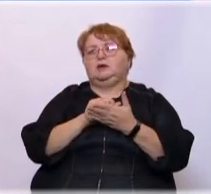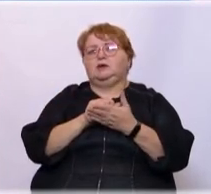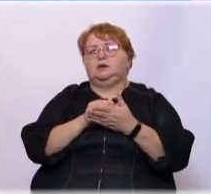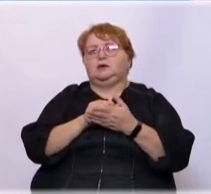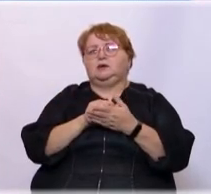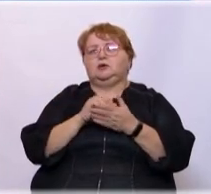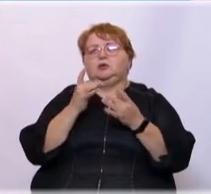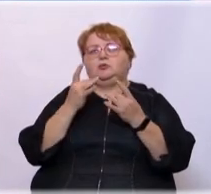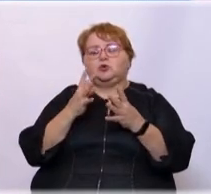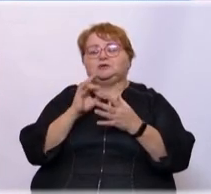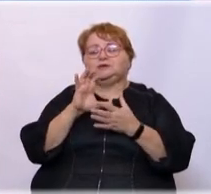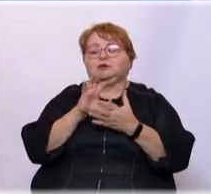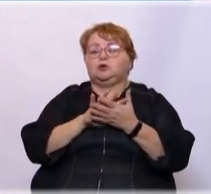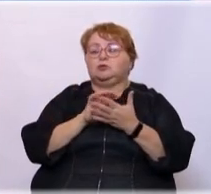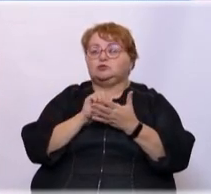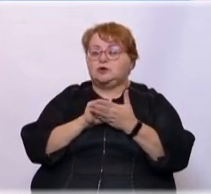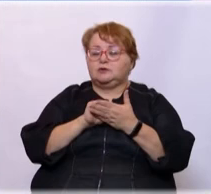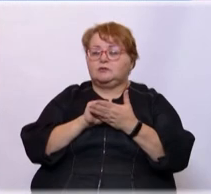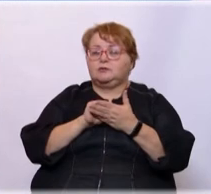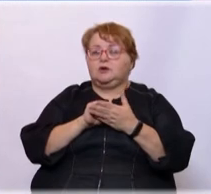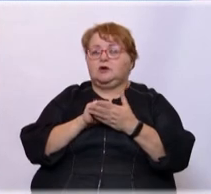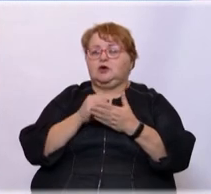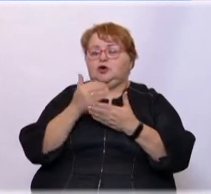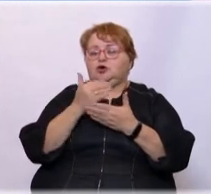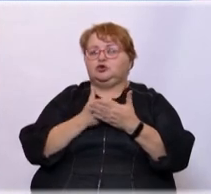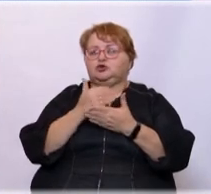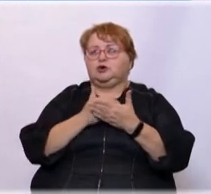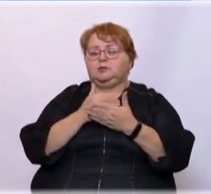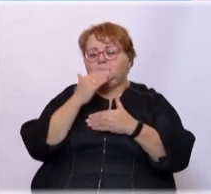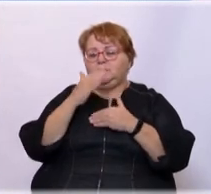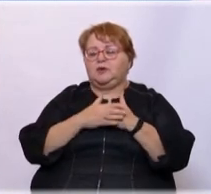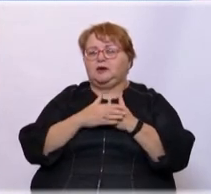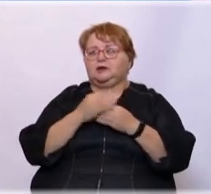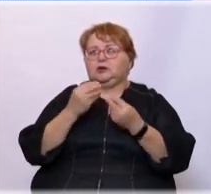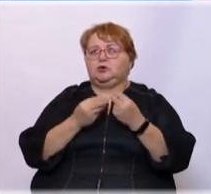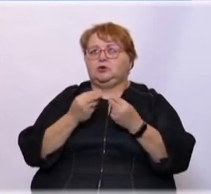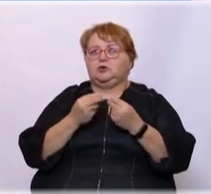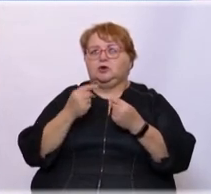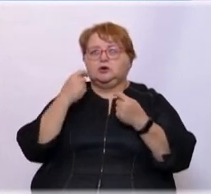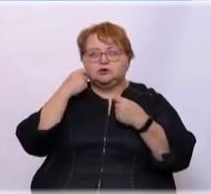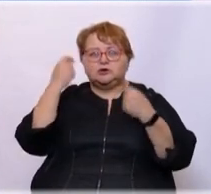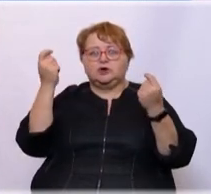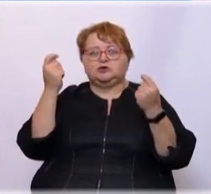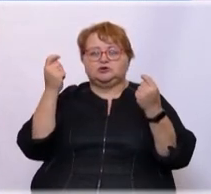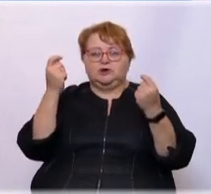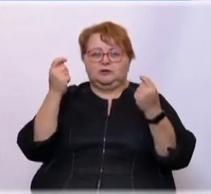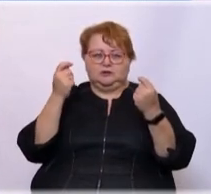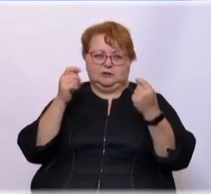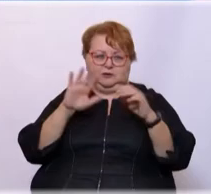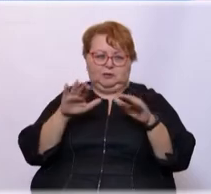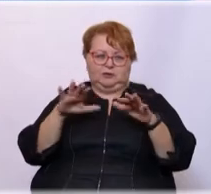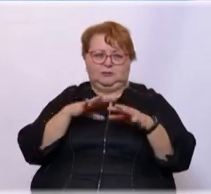Да, просто с нарушением режима перед игрой. День рождения ночью отметили ребята.